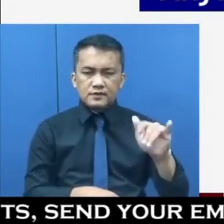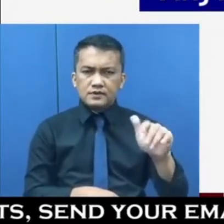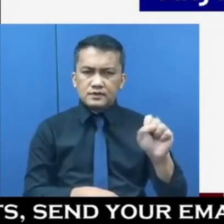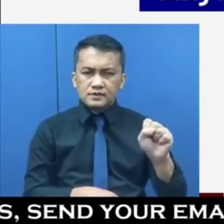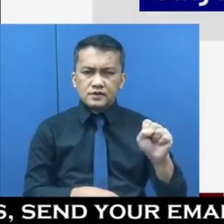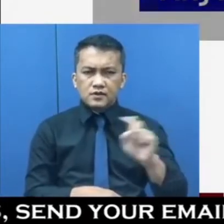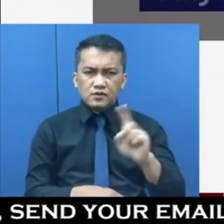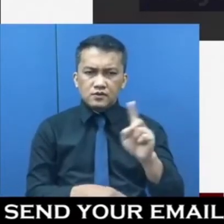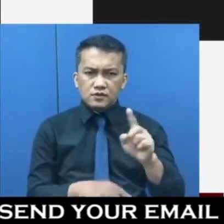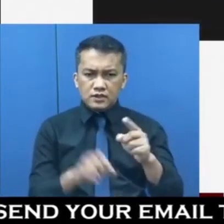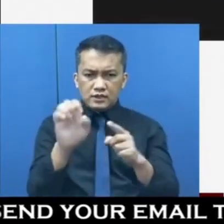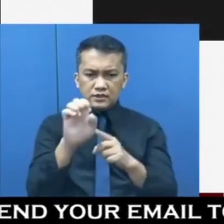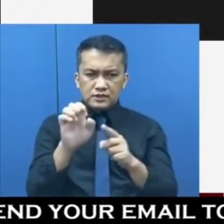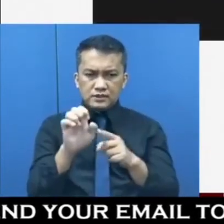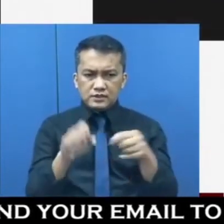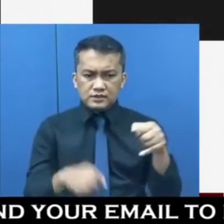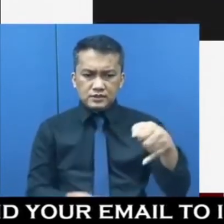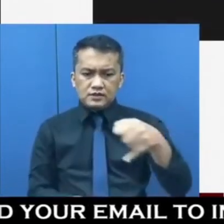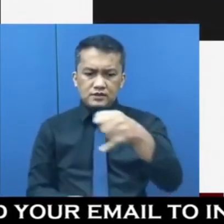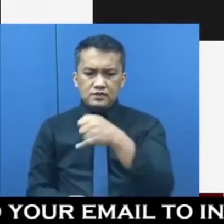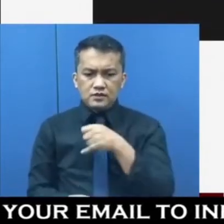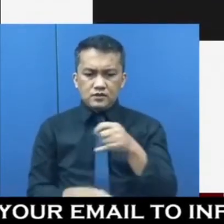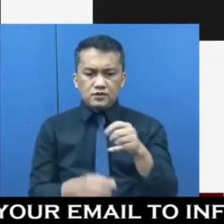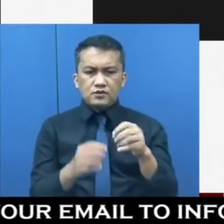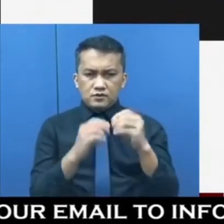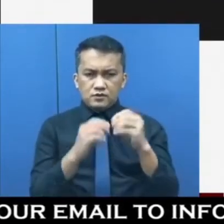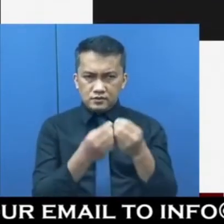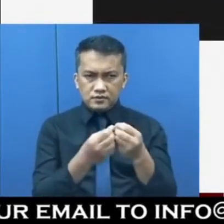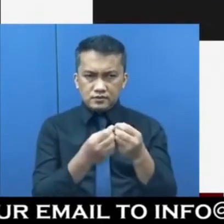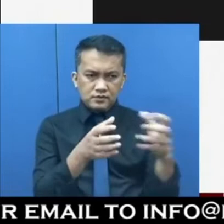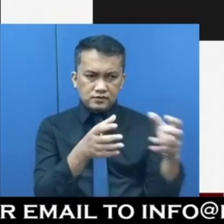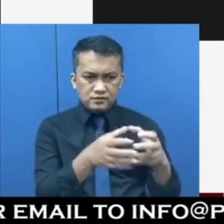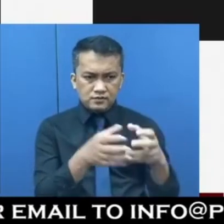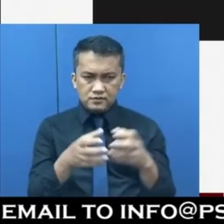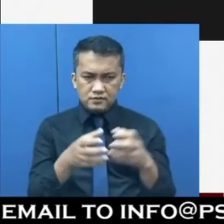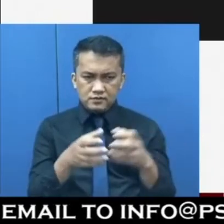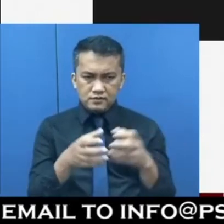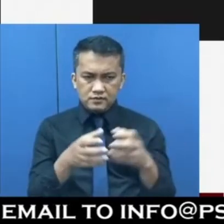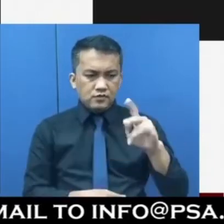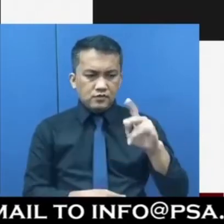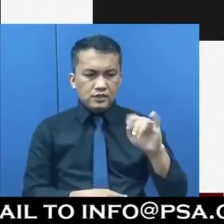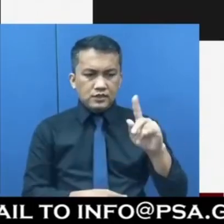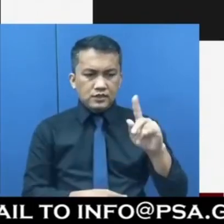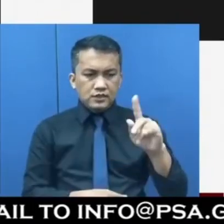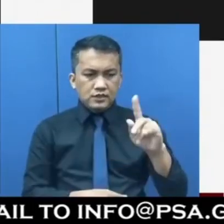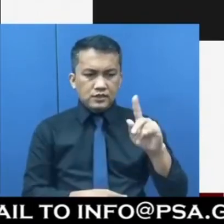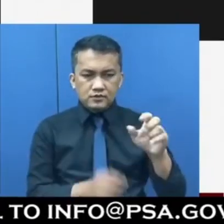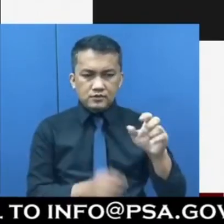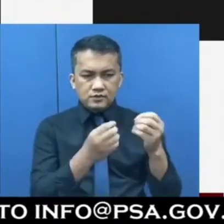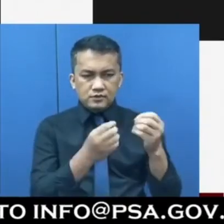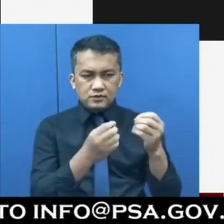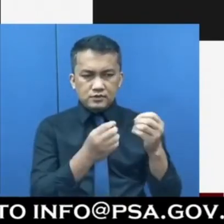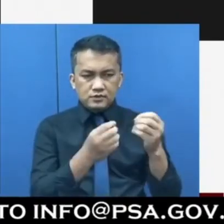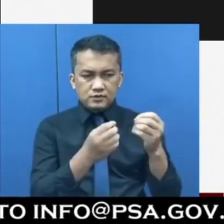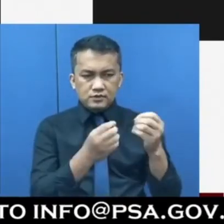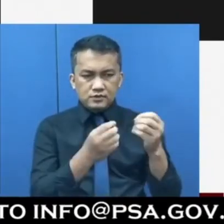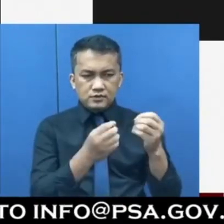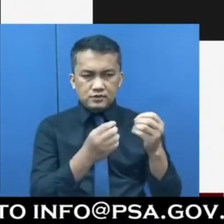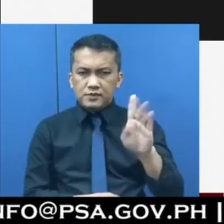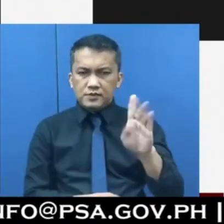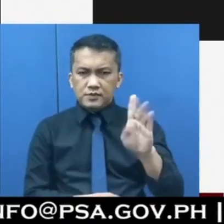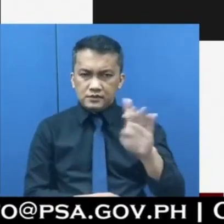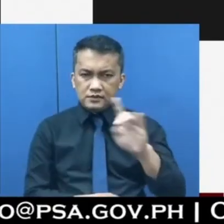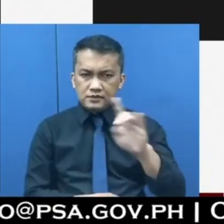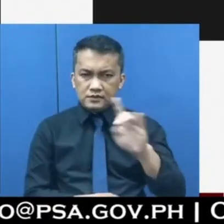are extraterritorial organizations and bodies? Are these multilateral organizations like the ADB? Thank